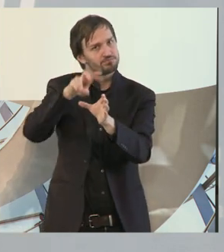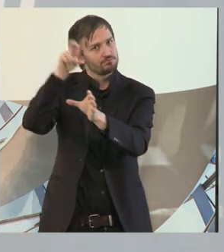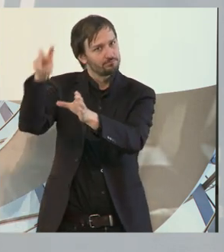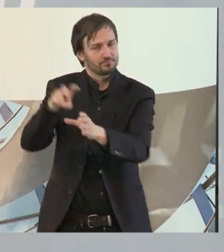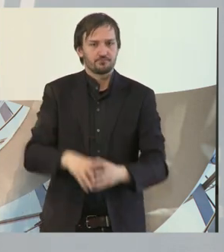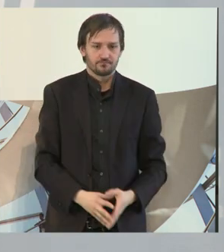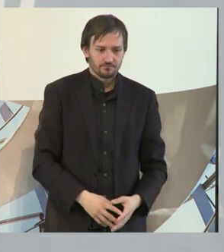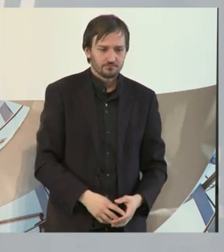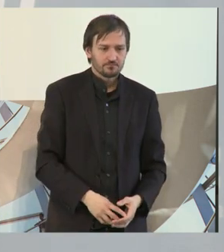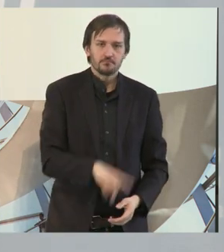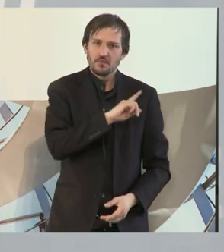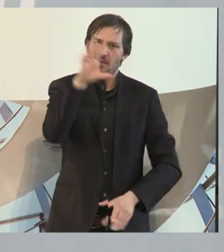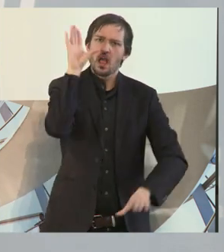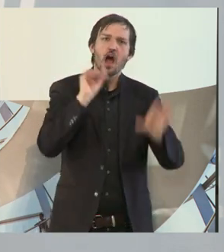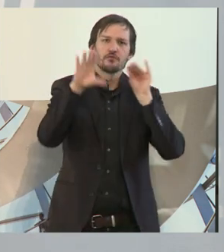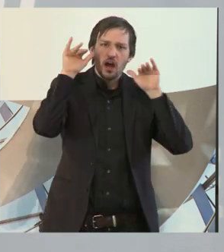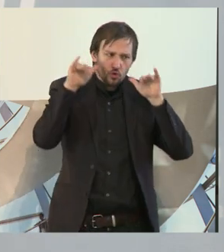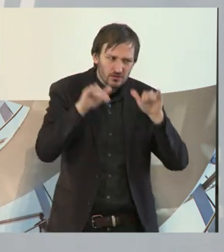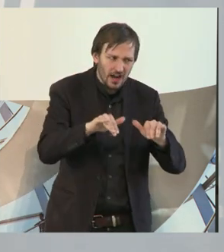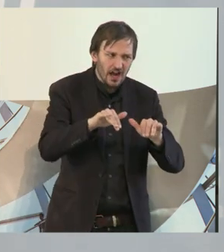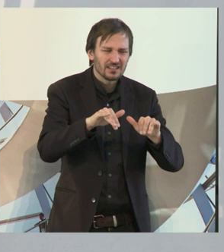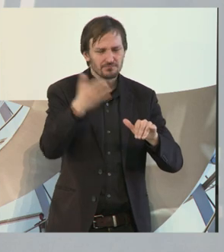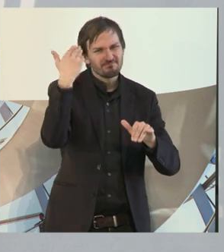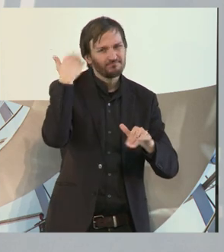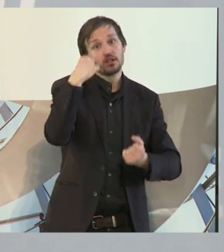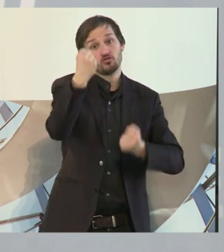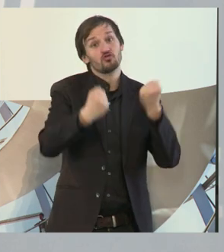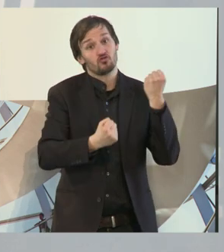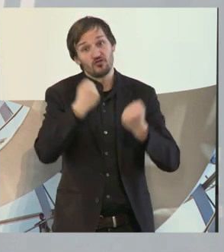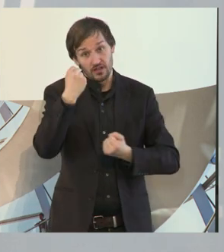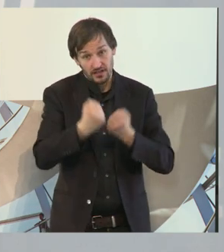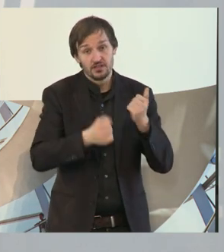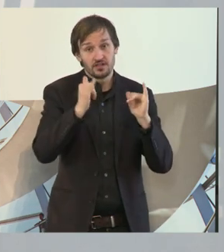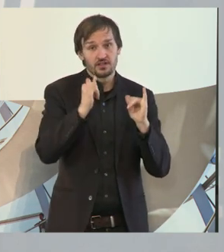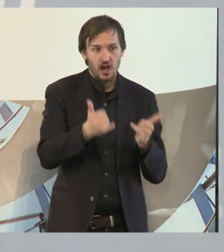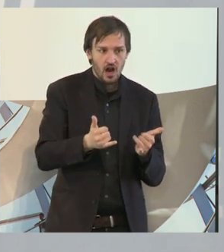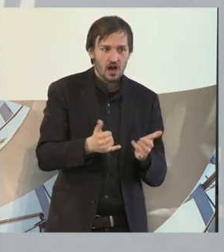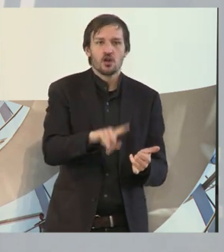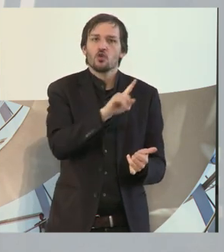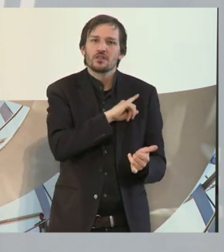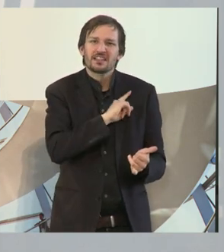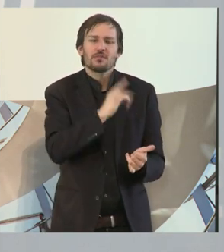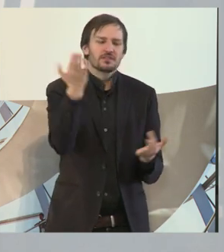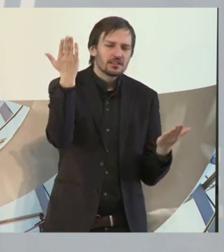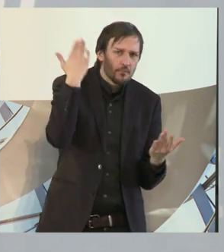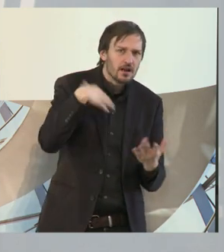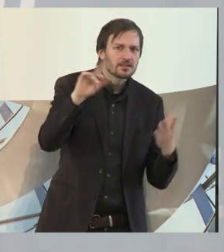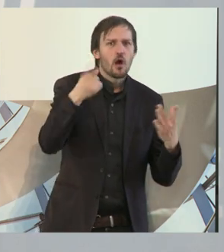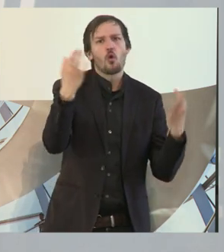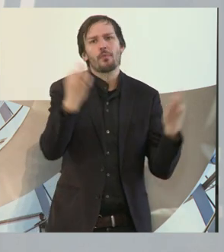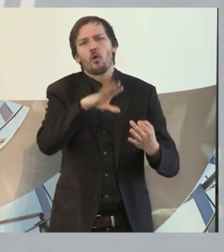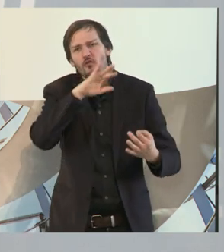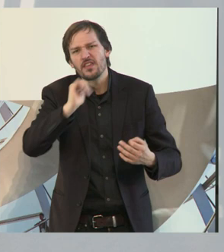Wir haben die Erfahrung gemacht, dass das alles furchtbar schwierig gewesen ist. Wir haben aber unwahrscheinlich viel Hilfestellung bekommen